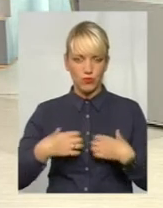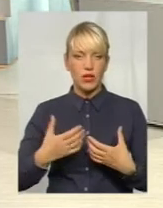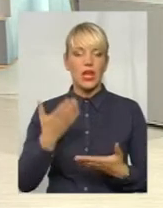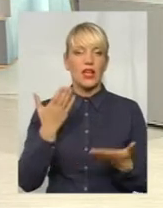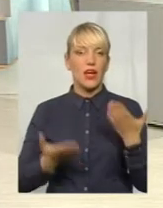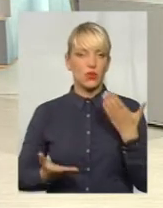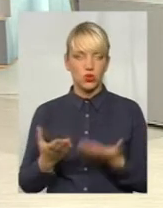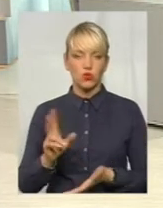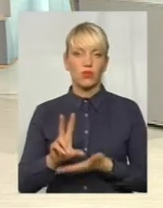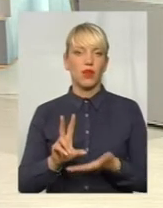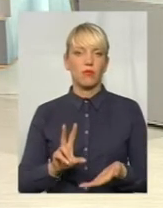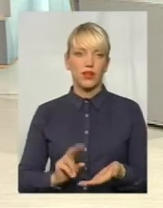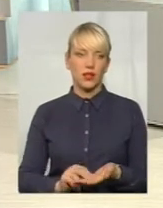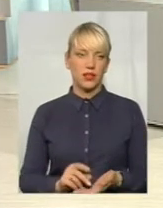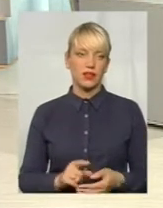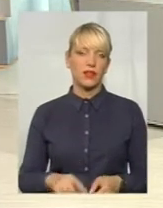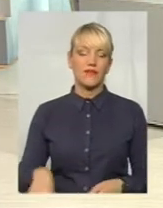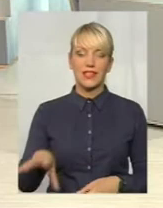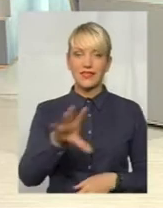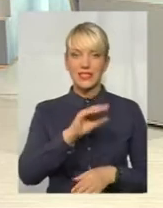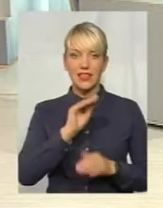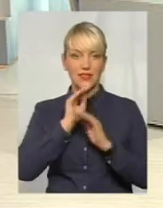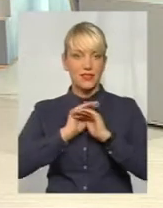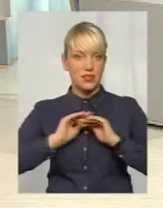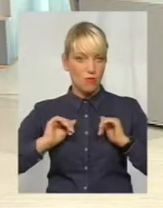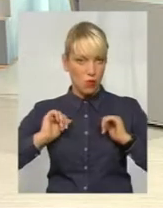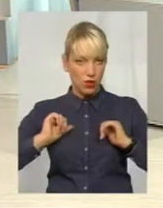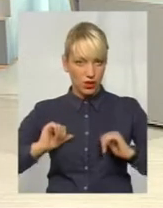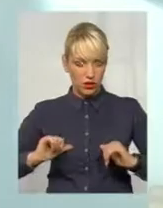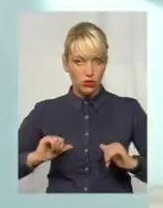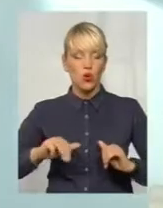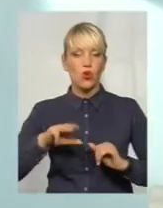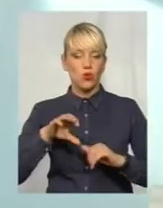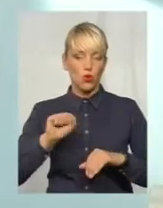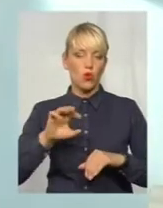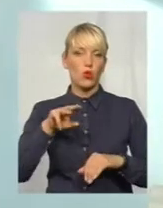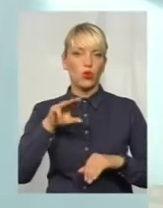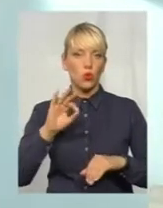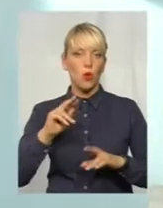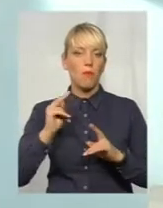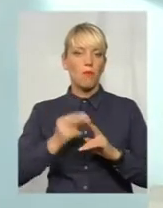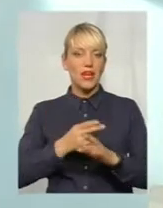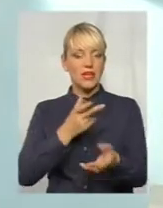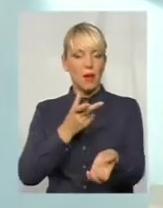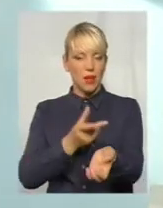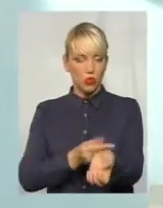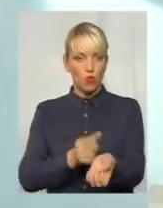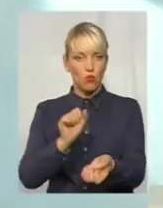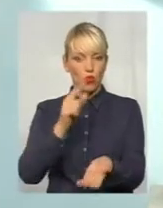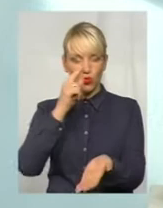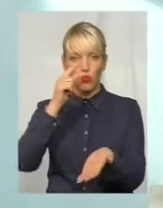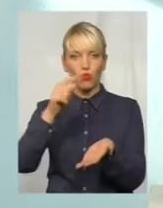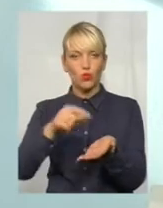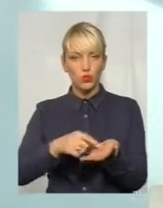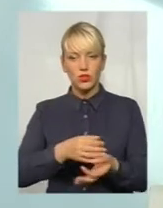наприклад, навколо все спокійно, ми можемо без МАНТУ допустити дитину в колектив. Але якщо в нас є випадок